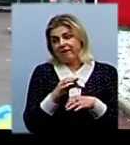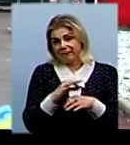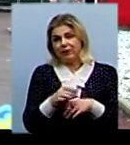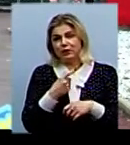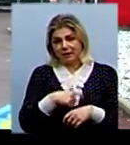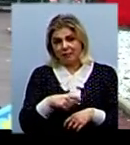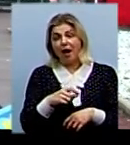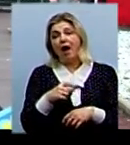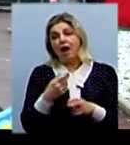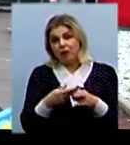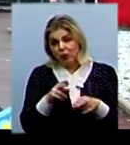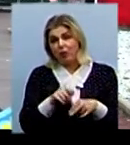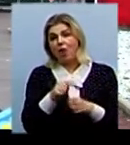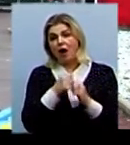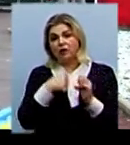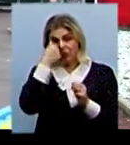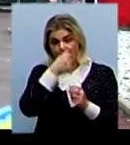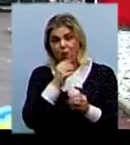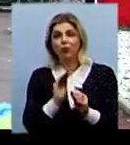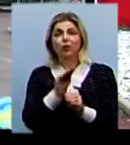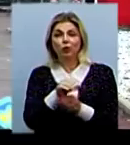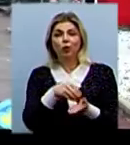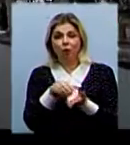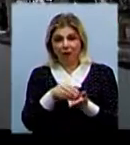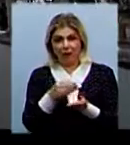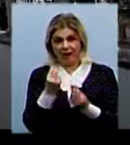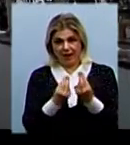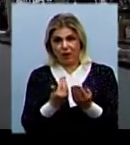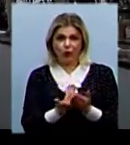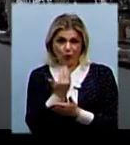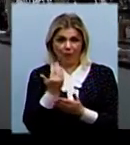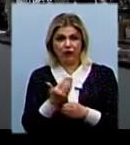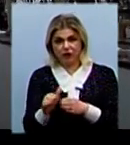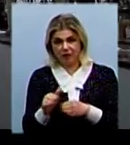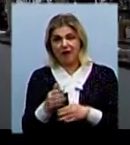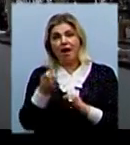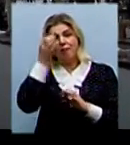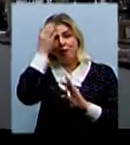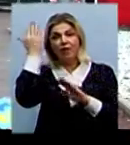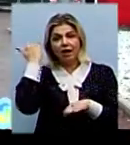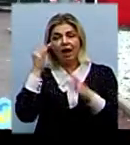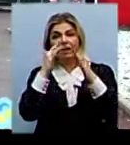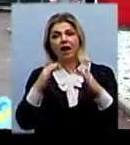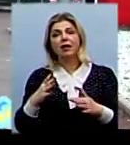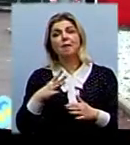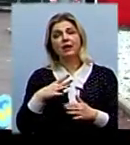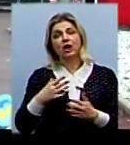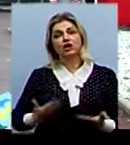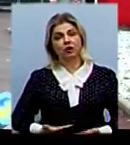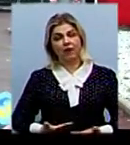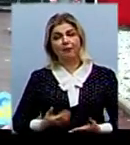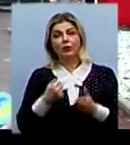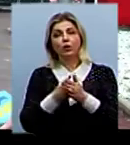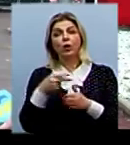Тому кожного року докупаємо нові деяку частину. Згадав колись ялинка була жива. До 2007